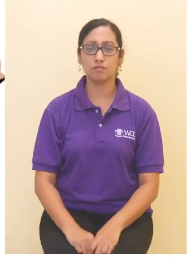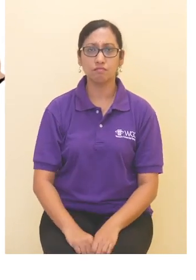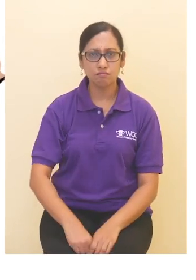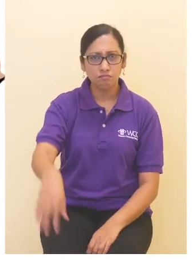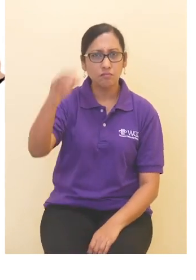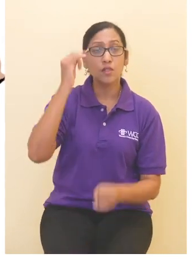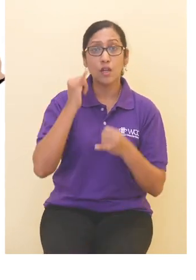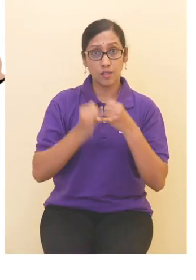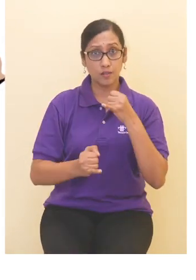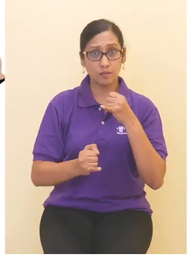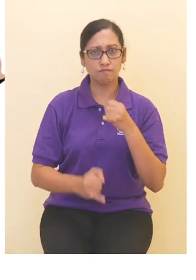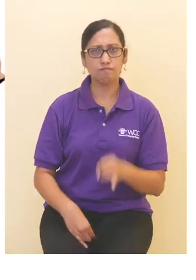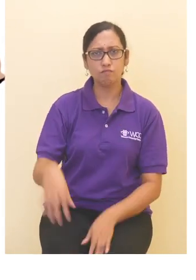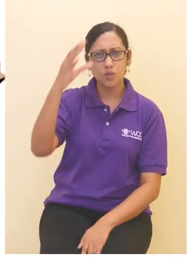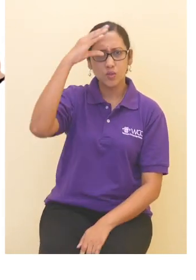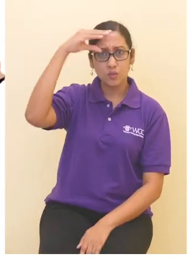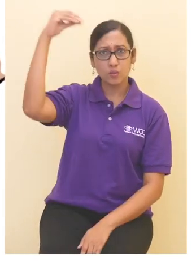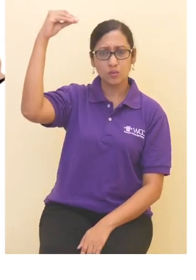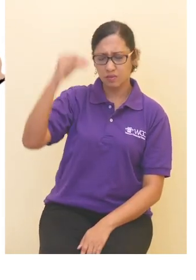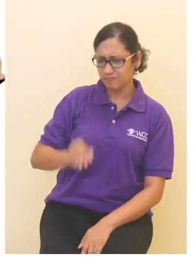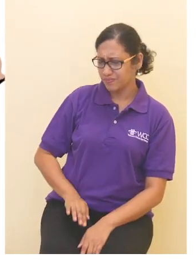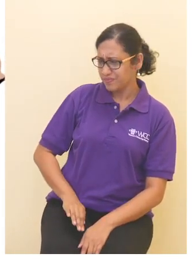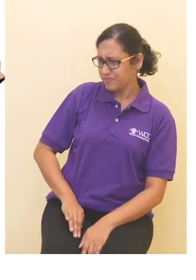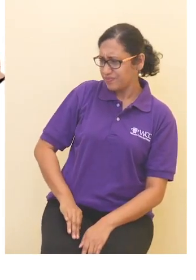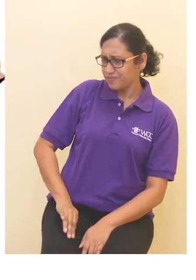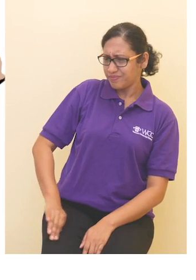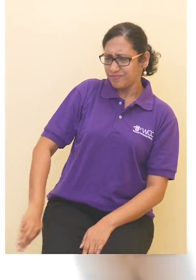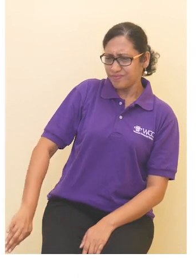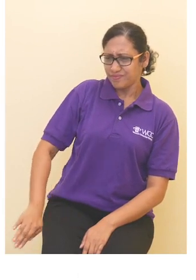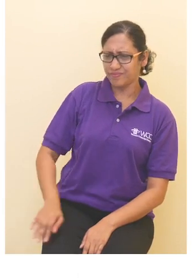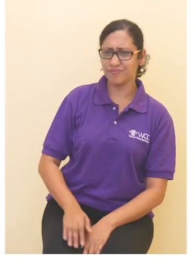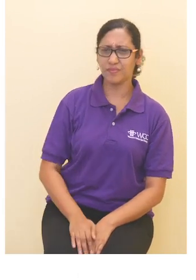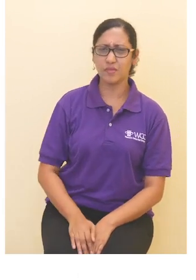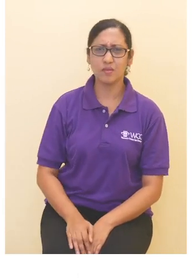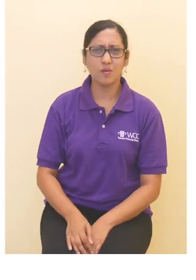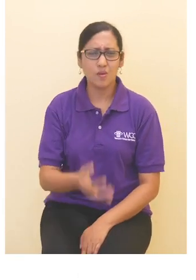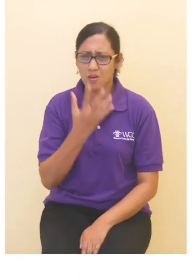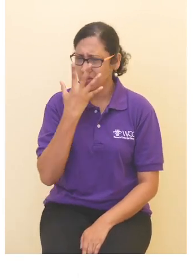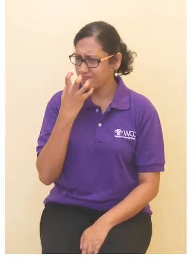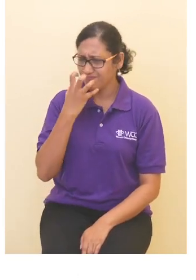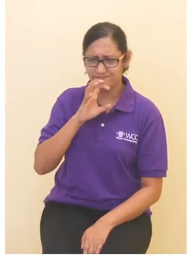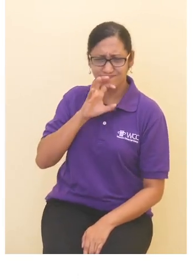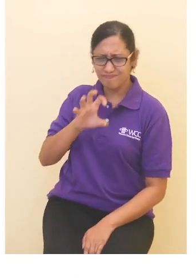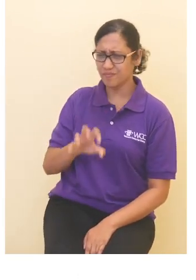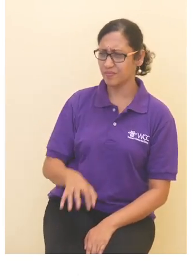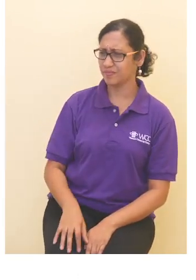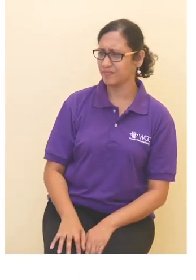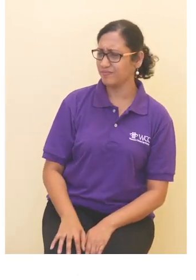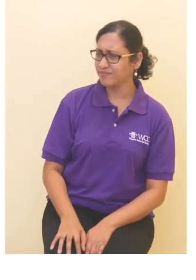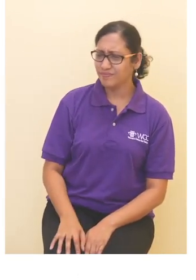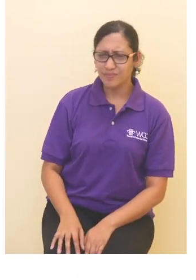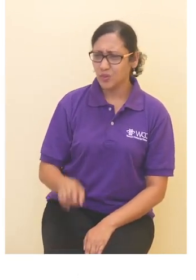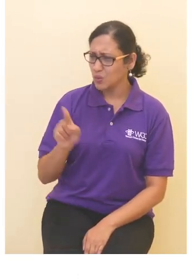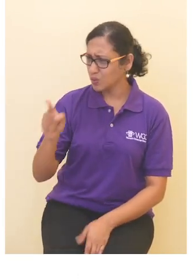Akhirnya, suatu hari, Yusri menolak tangan Hakim dan menjerit. Weh, Hakim!